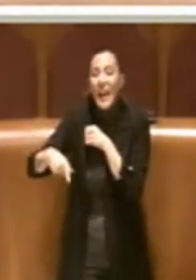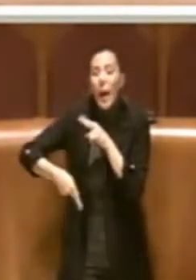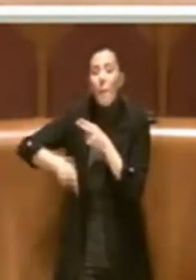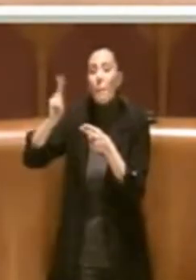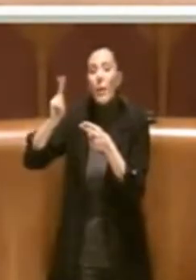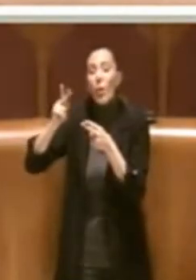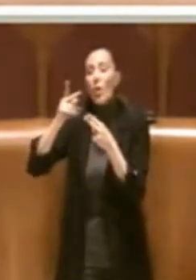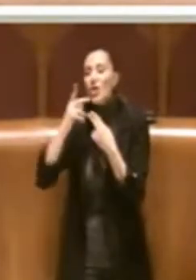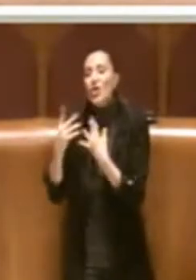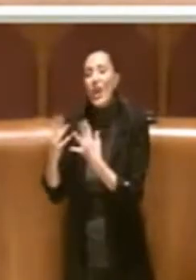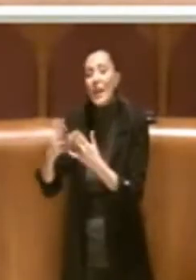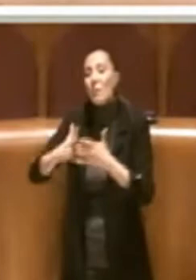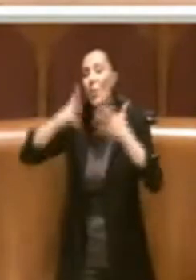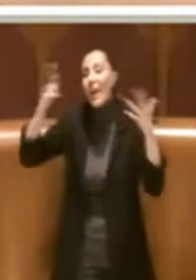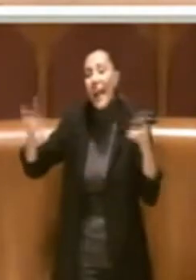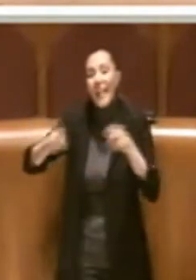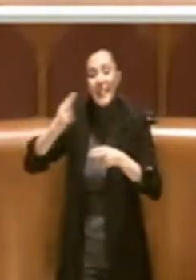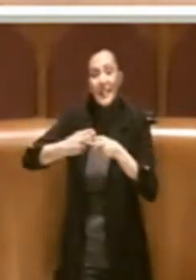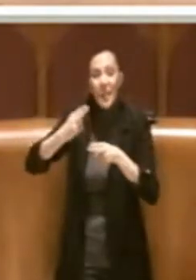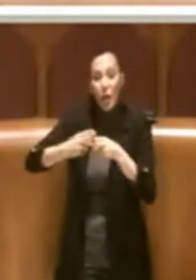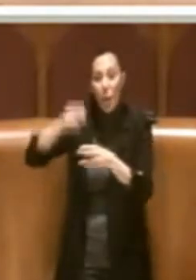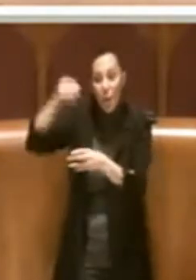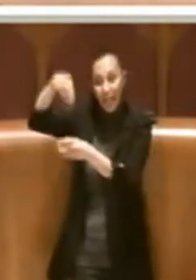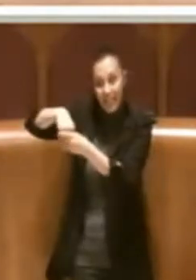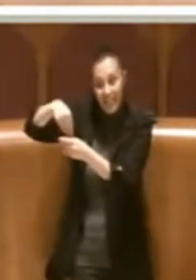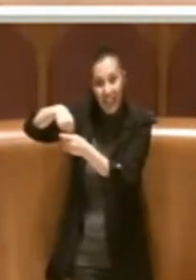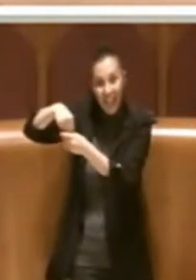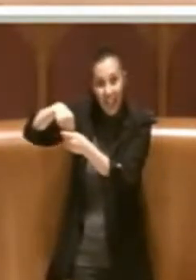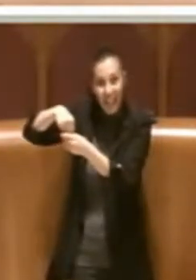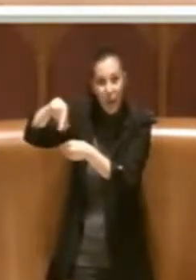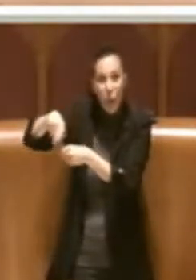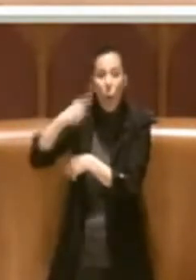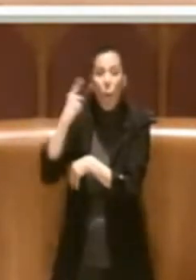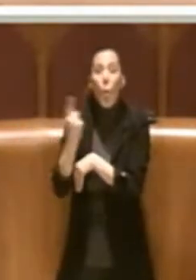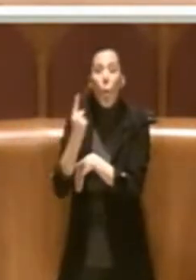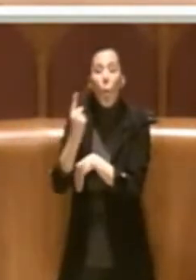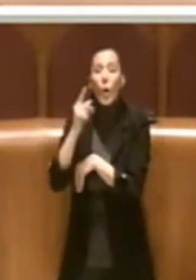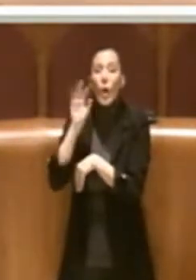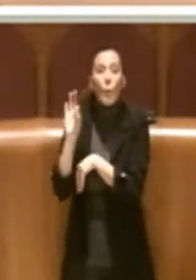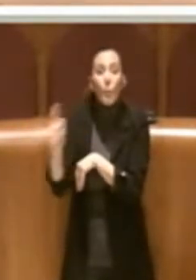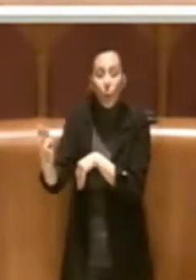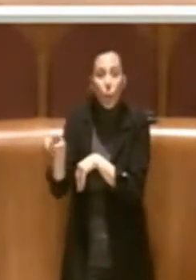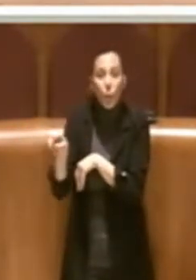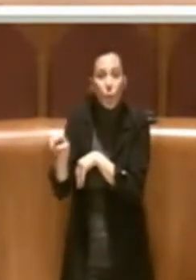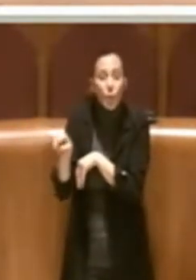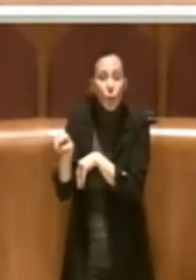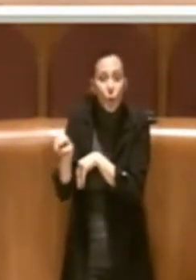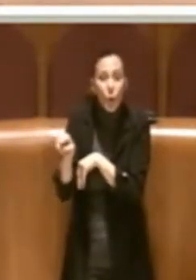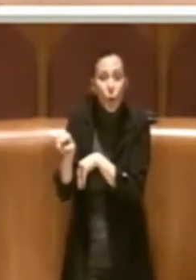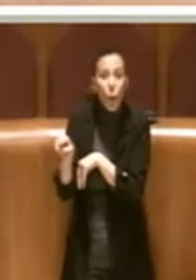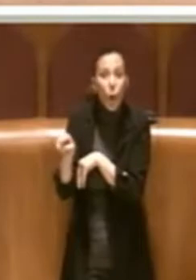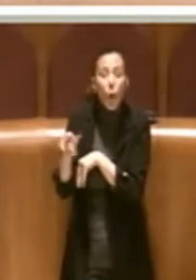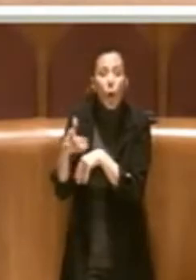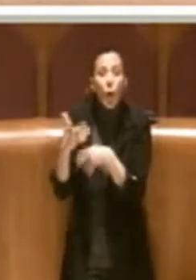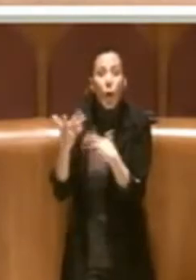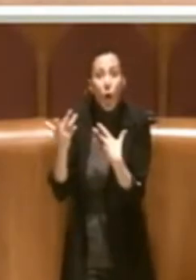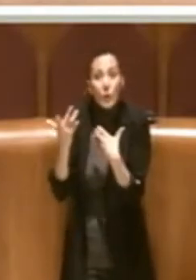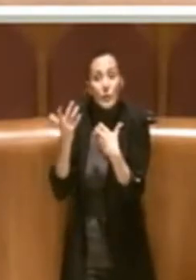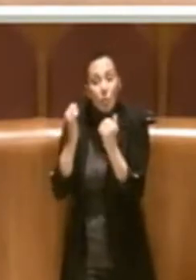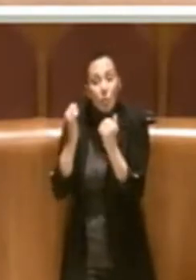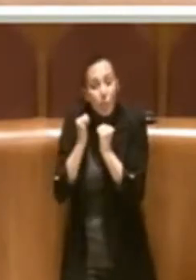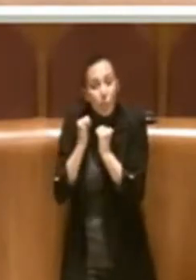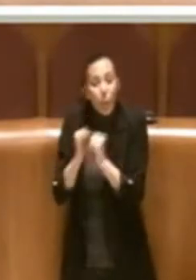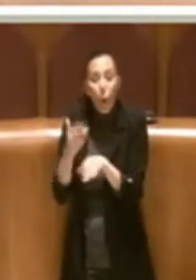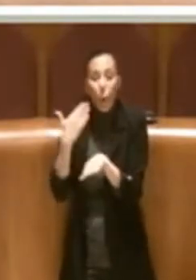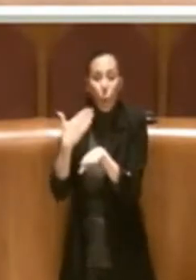e presenta al suo interno come unico punto dove si possono